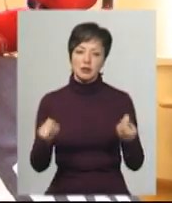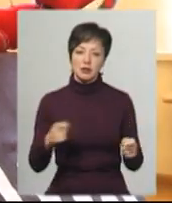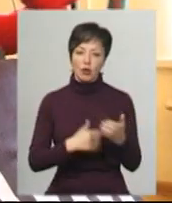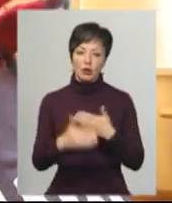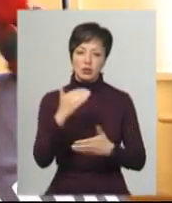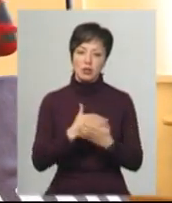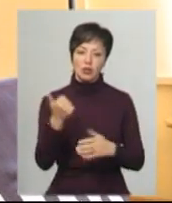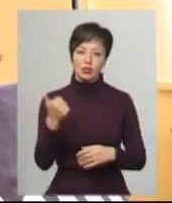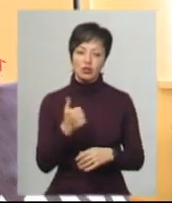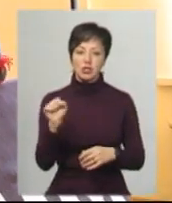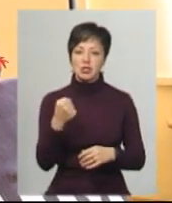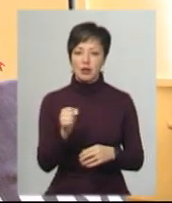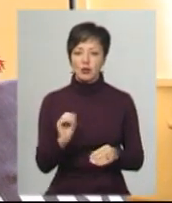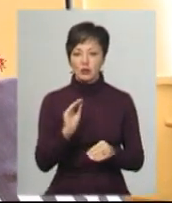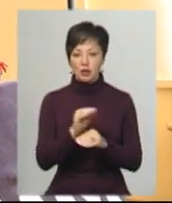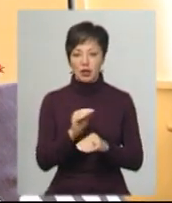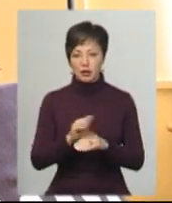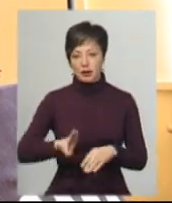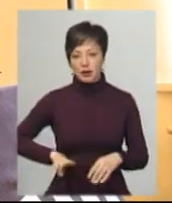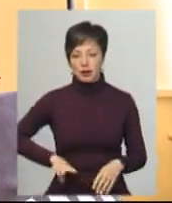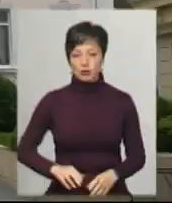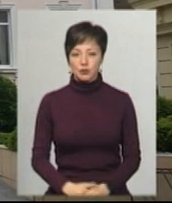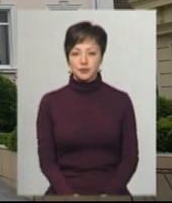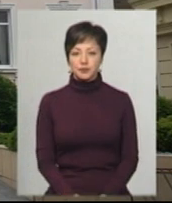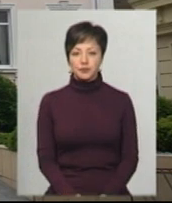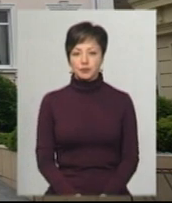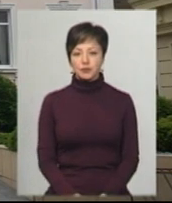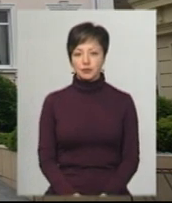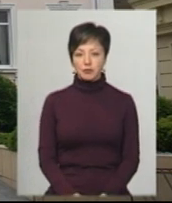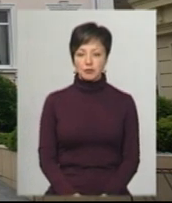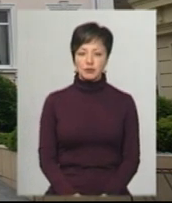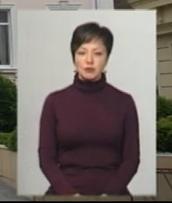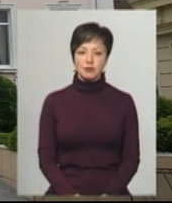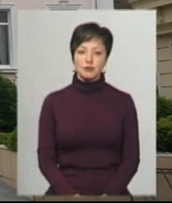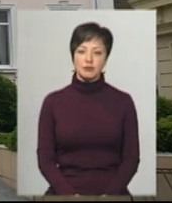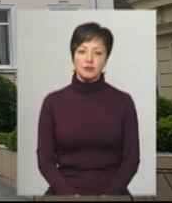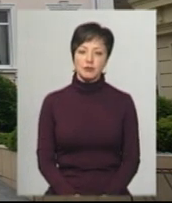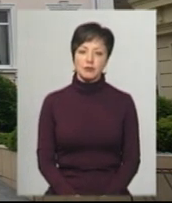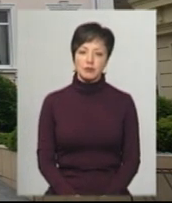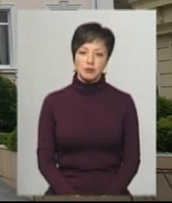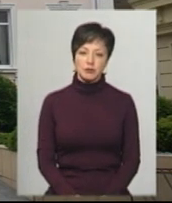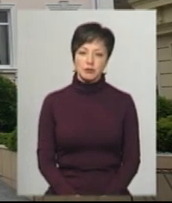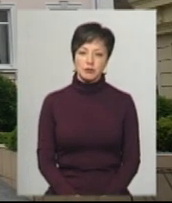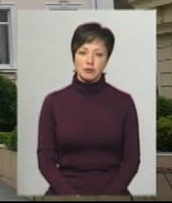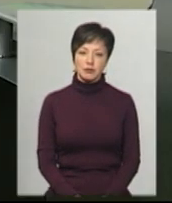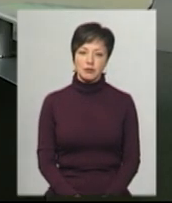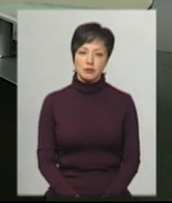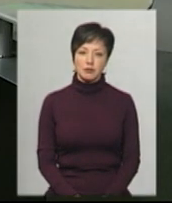останній тиждень серпня, додає Алла Пундік. Леся Боровець, Олександр Горішевський. Новини на Суспільному. Хмельницький.